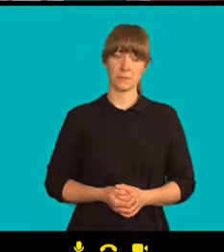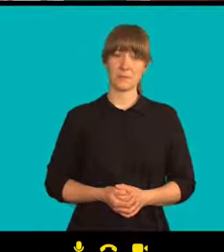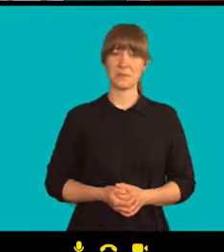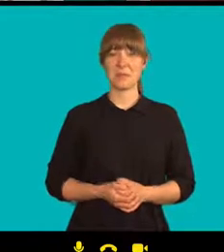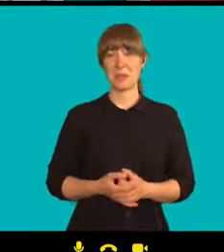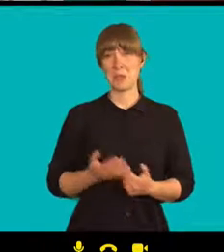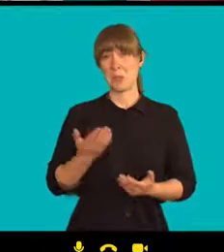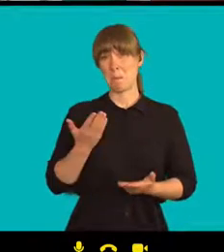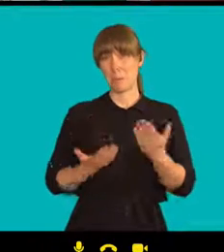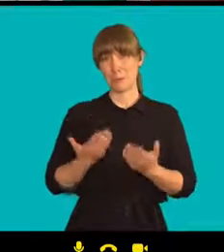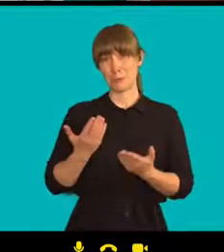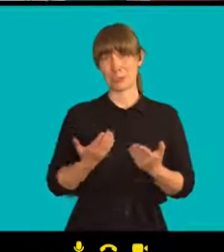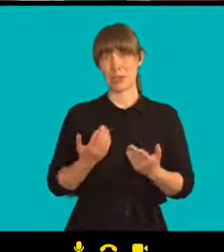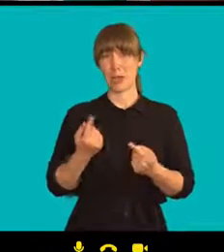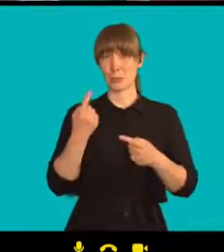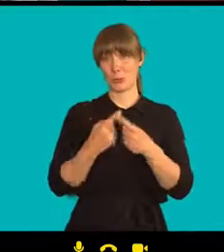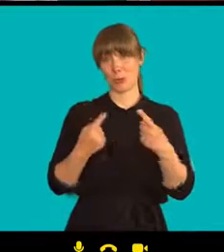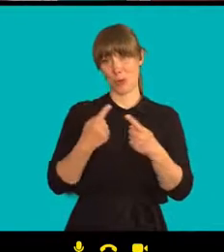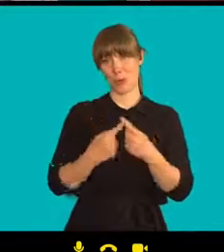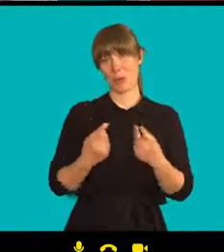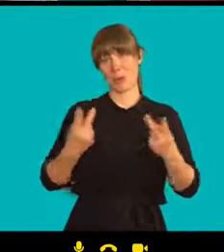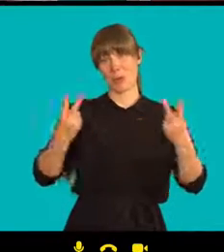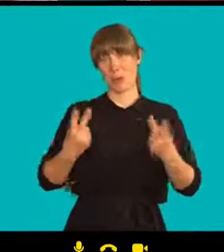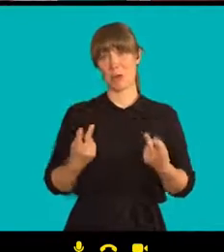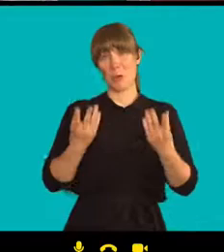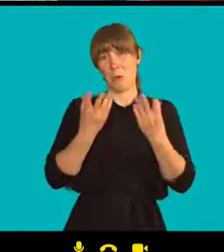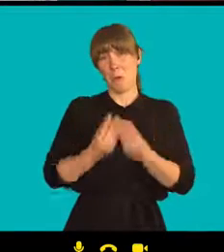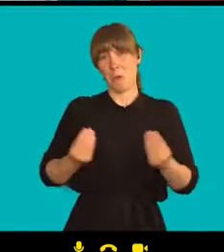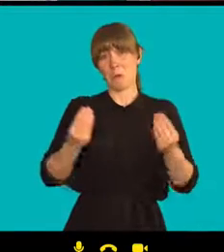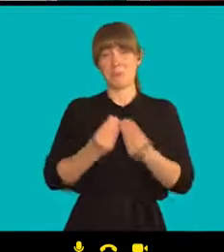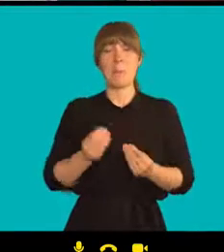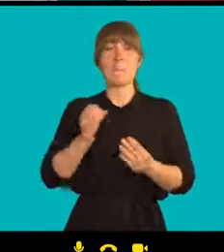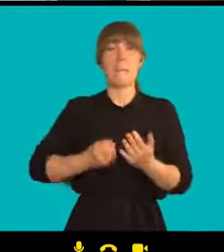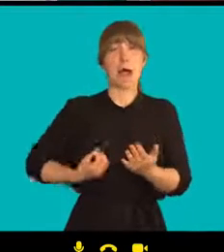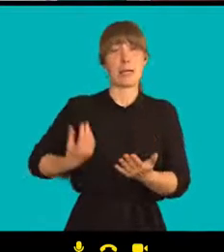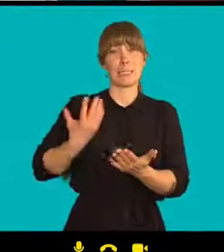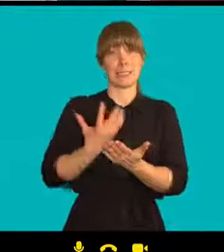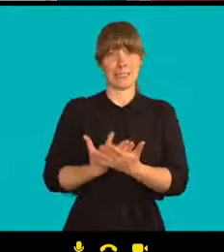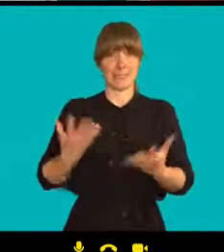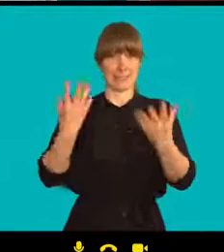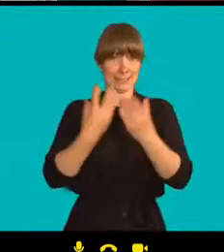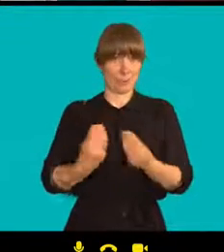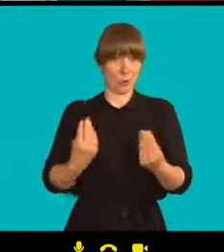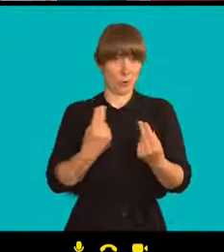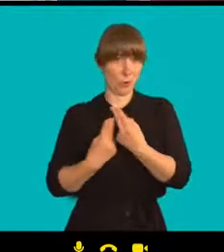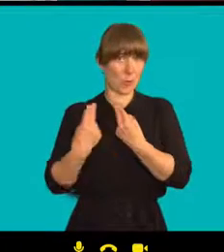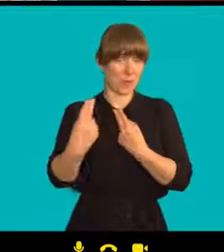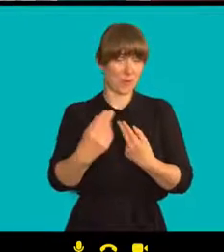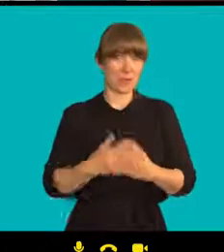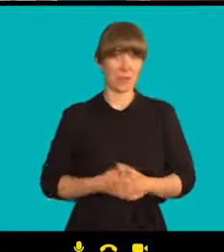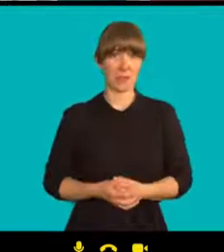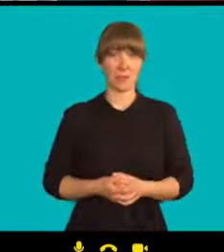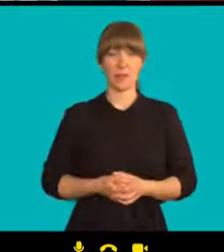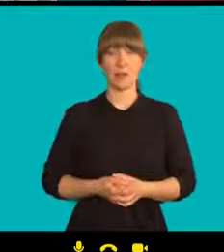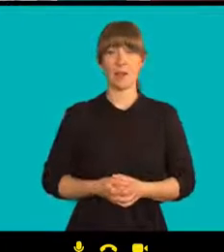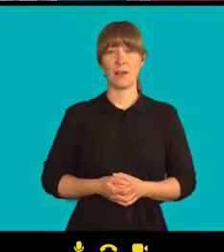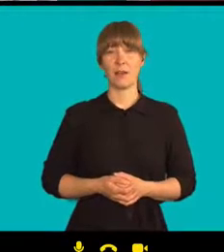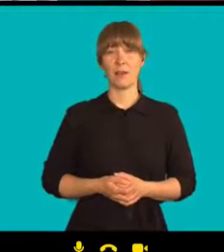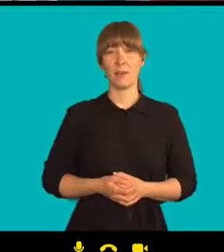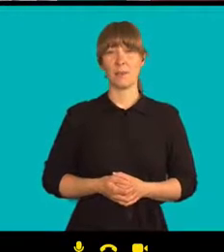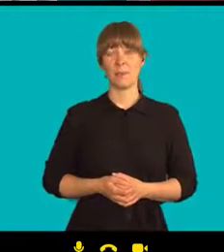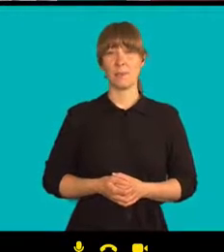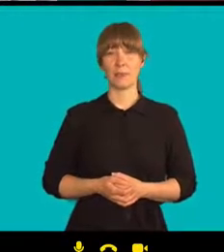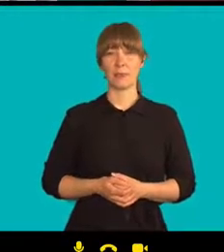Možná až řeknu něco trošku romantického, ale já pořád doufám, Aleksandr Lukašenko